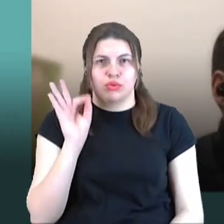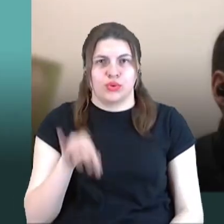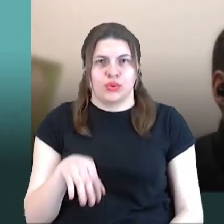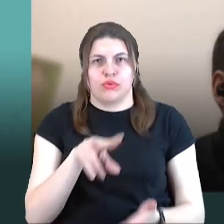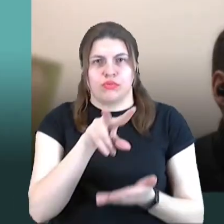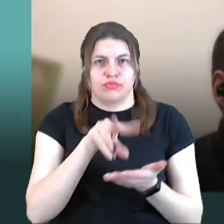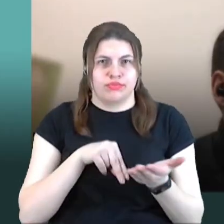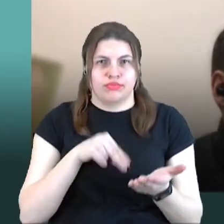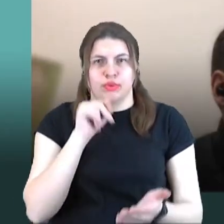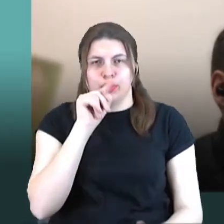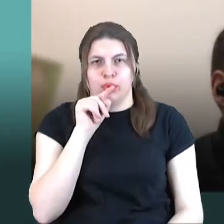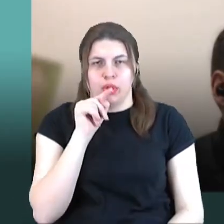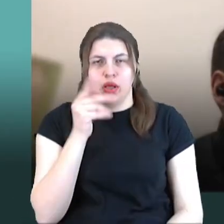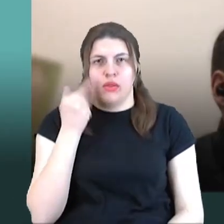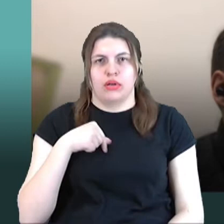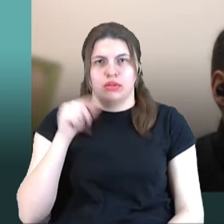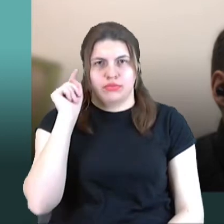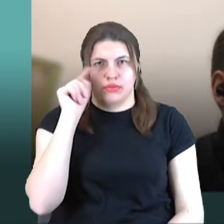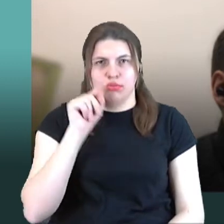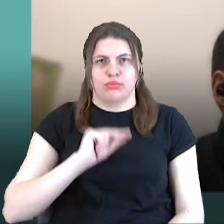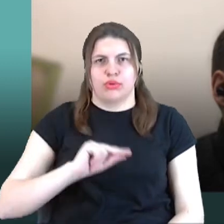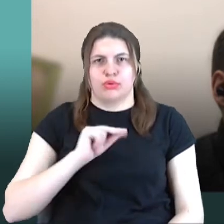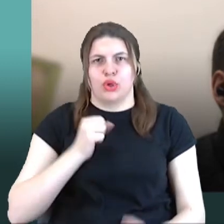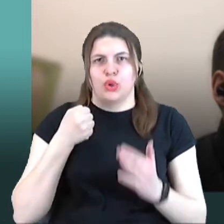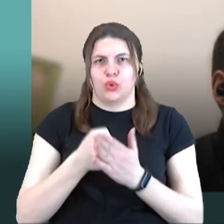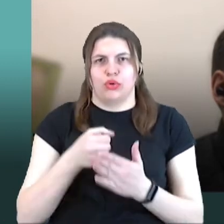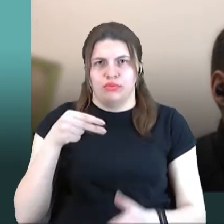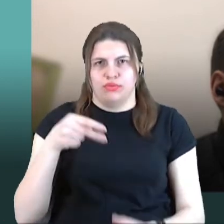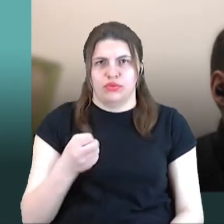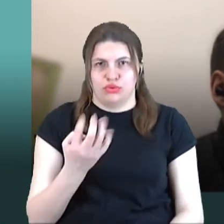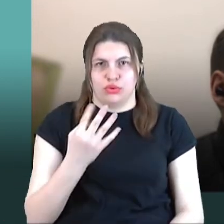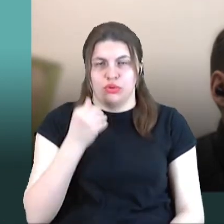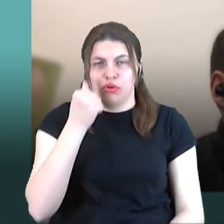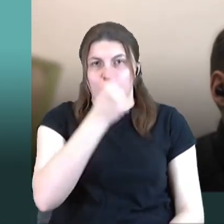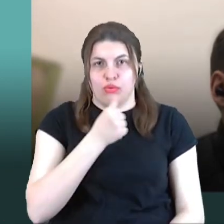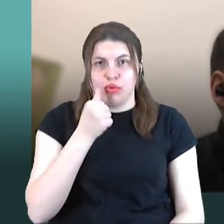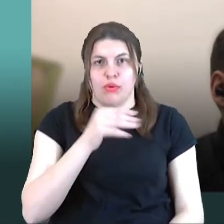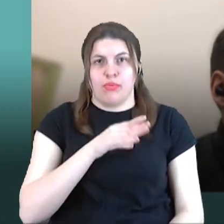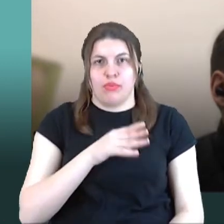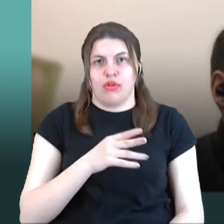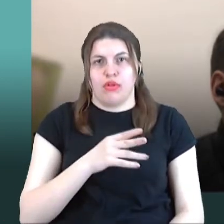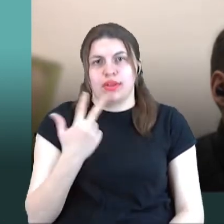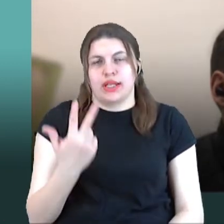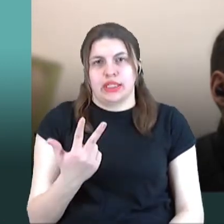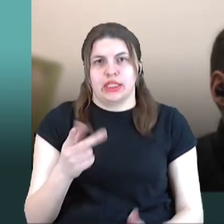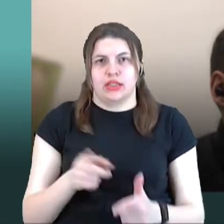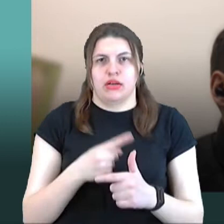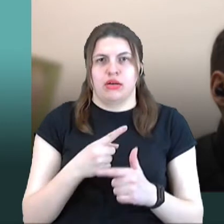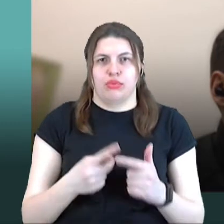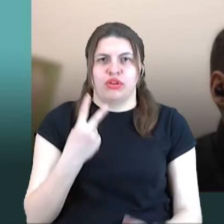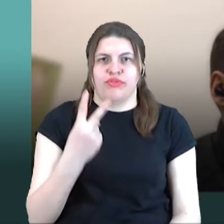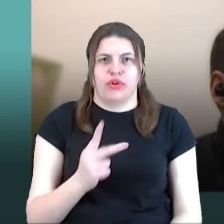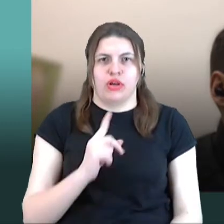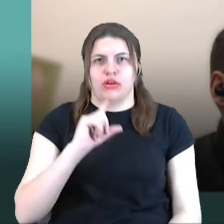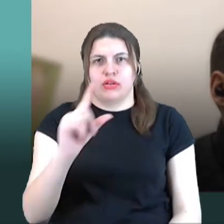коли я там працював до 2014 року, було 3-2 рейси на Анталію, це в сезон, зимку